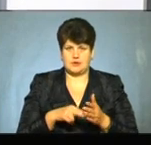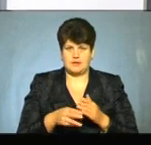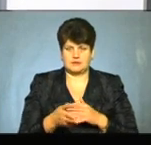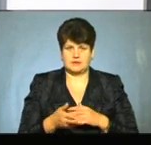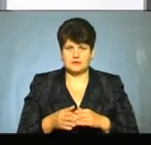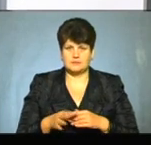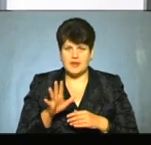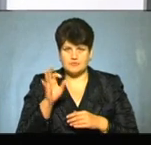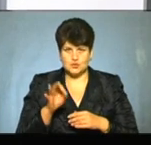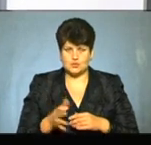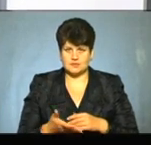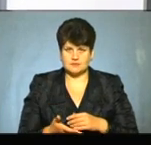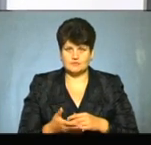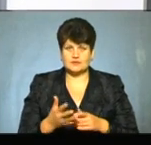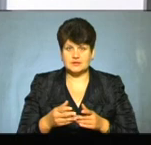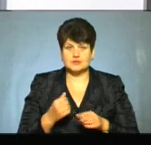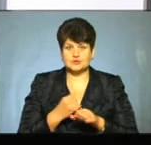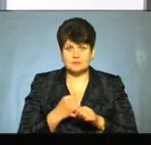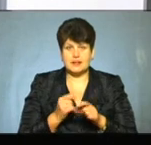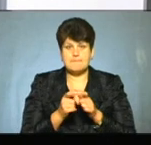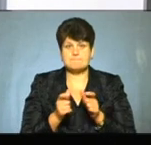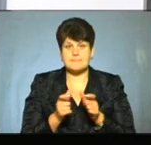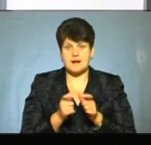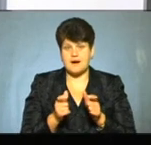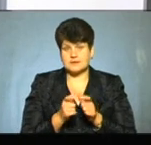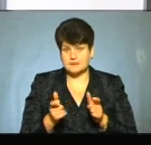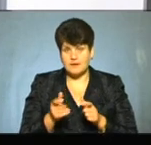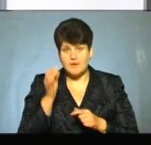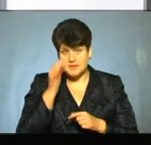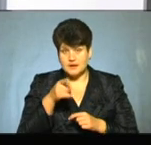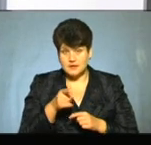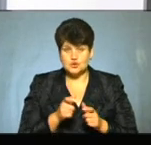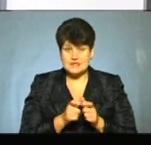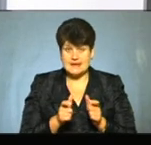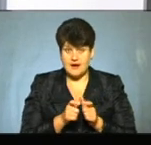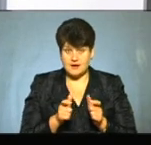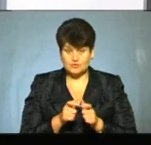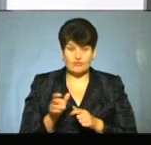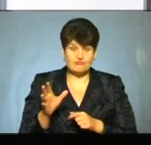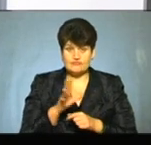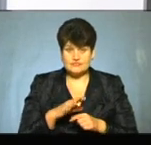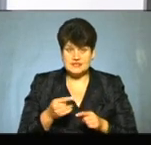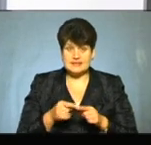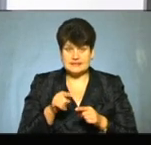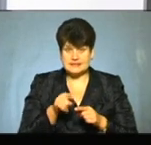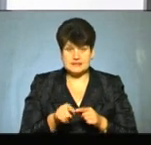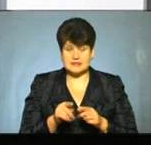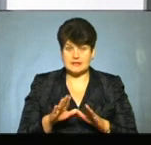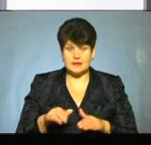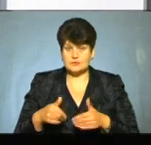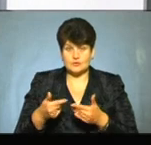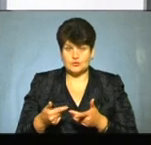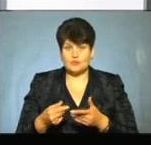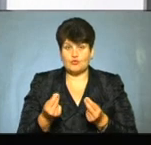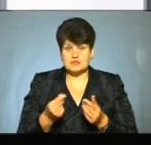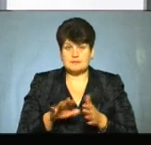місцевої бюджети. Вони навчилися, як. Вони випустили паливні картки, а нагадаю вам, що з паливних карток всіх цих не поступляють в кошти